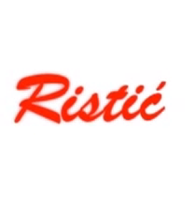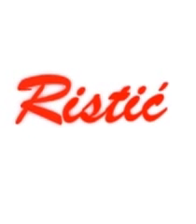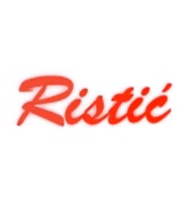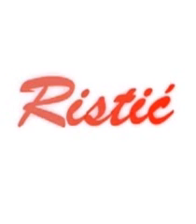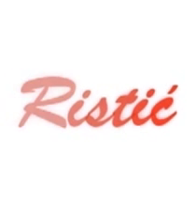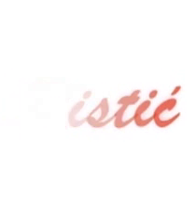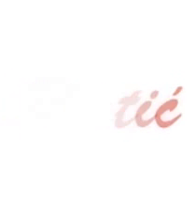Hvala što pratite kanal.